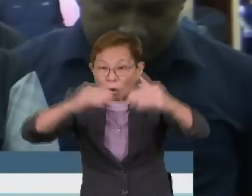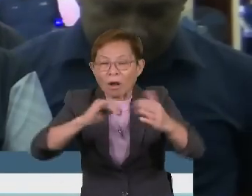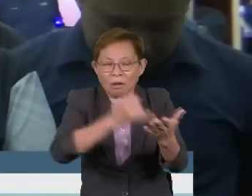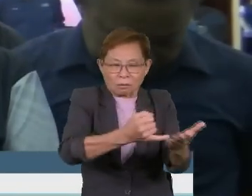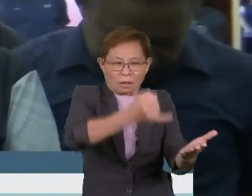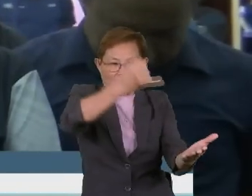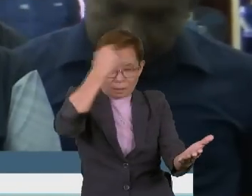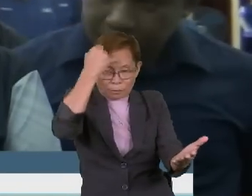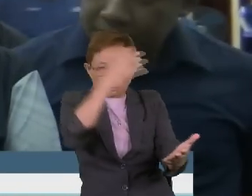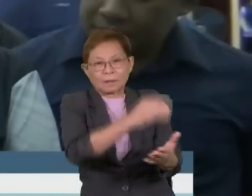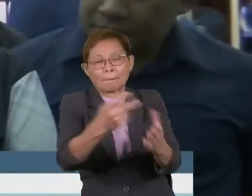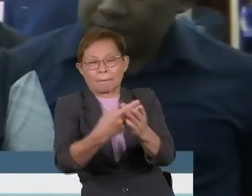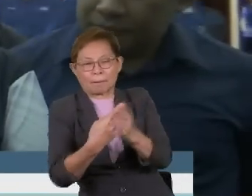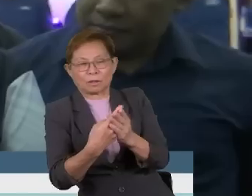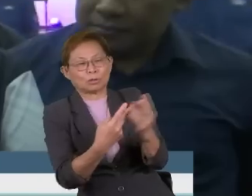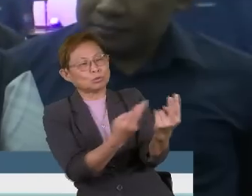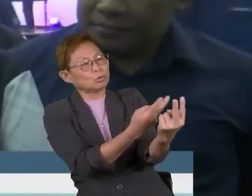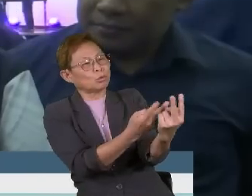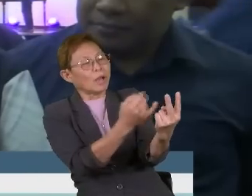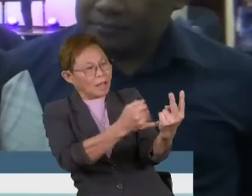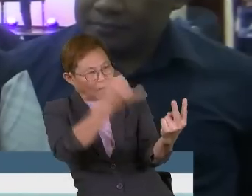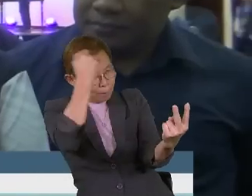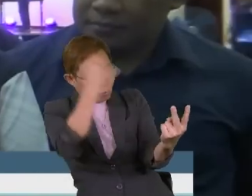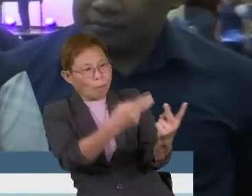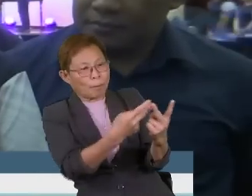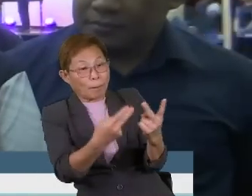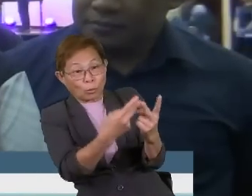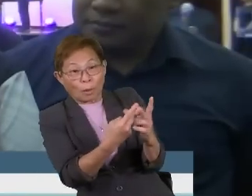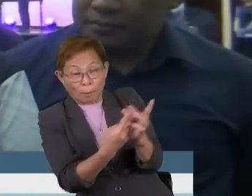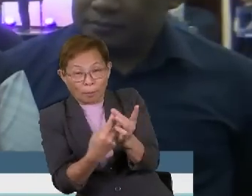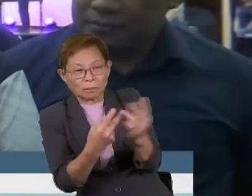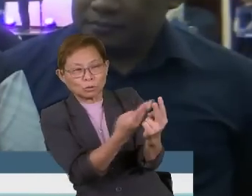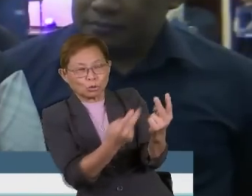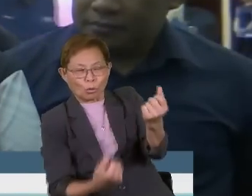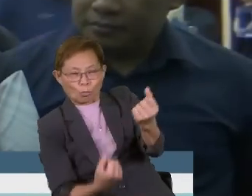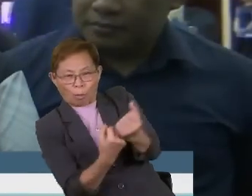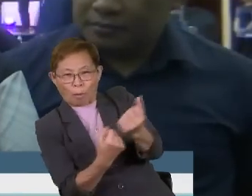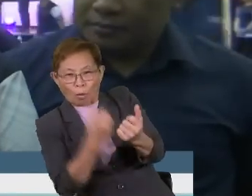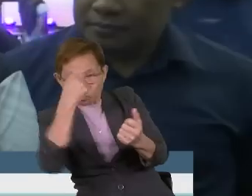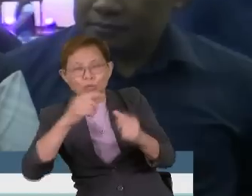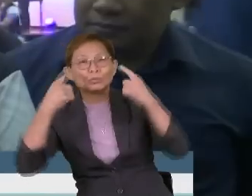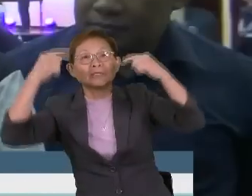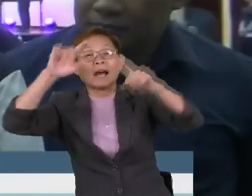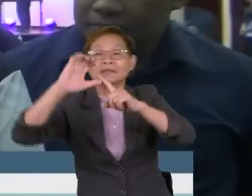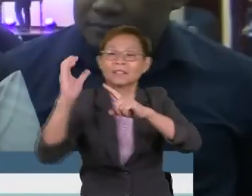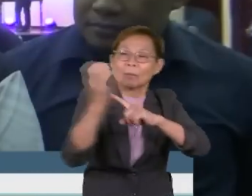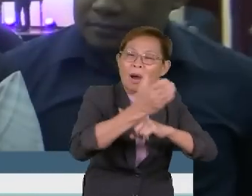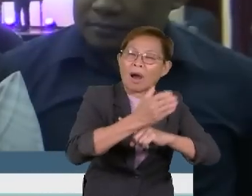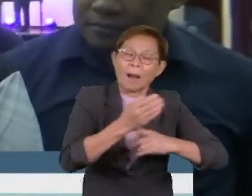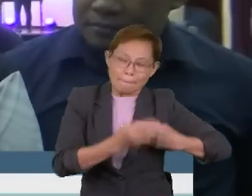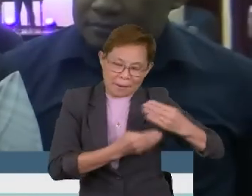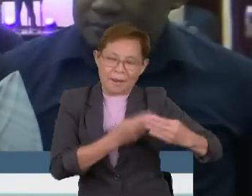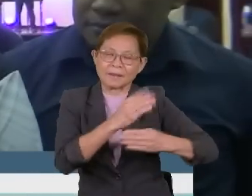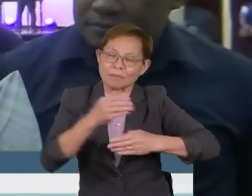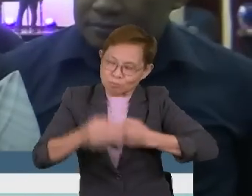Ilmu pengetahuan dan perpaduan akan menjadi tonggak utama dalam kita mencapai tamadun, peradaban dan